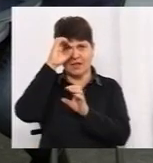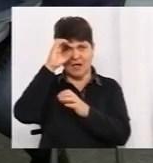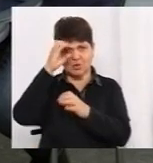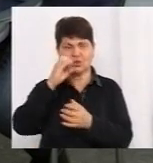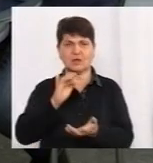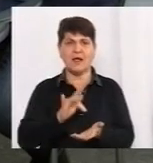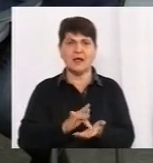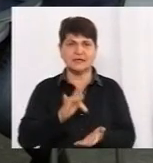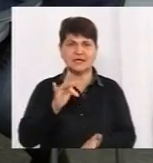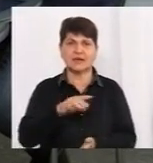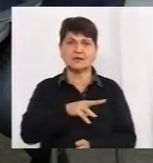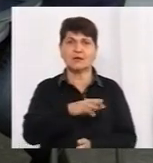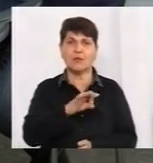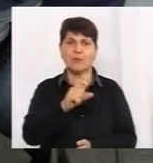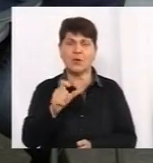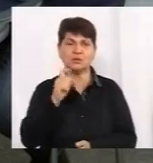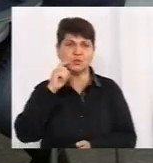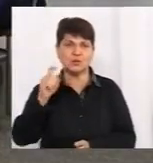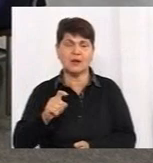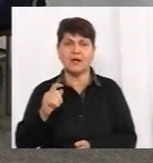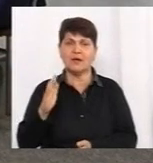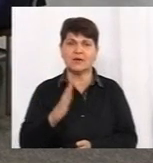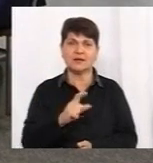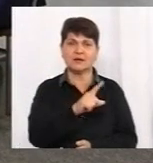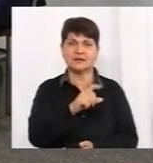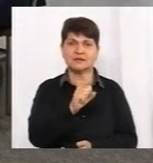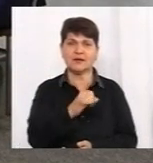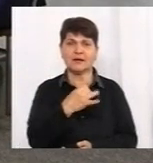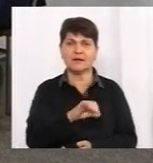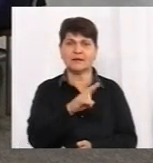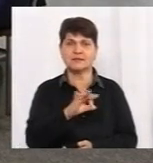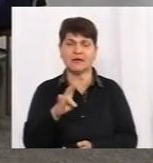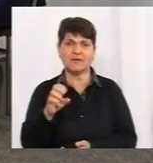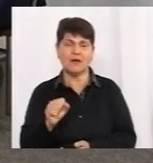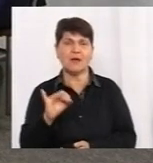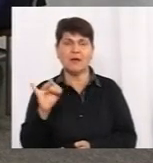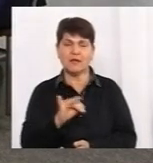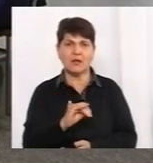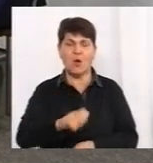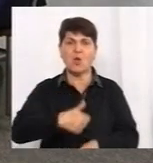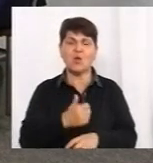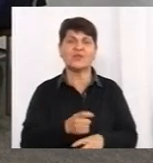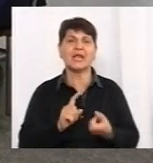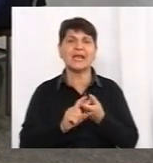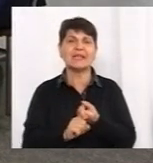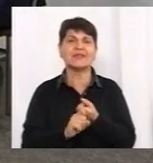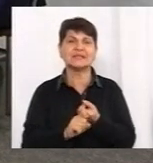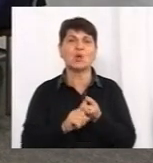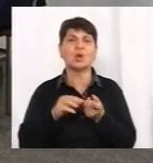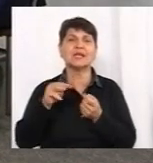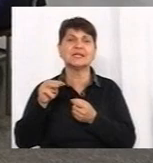центру МОЗ України Валентина Зайцева та головний інфекціоніст, професорка Лариса Мороз.